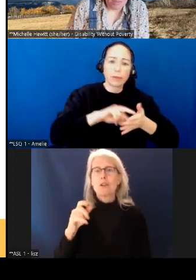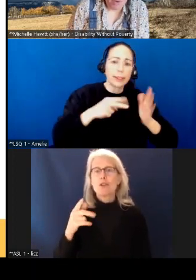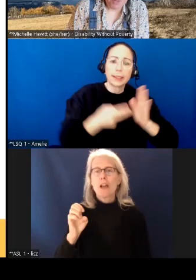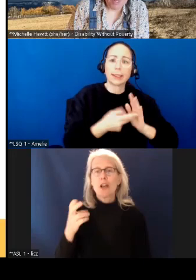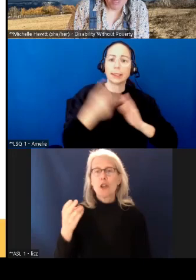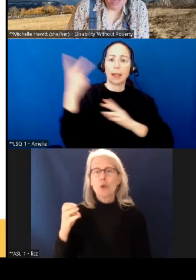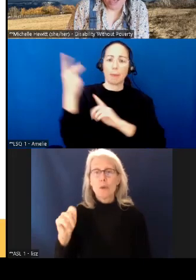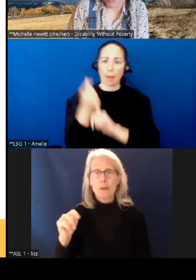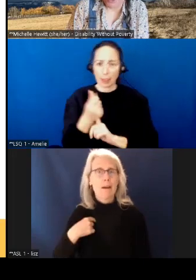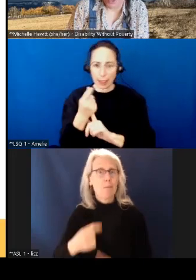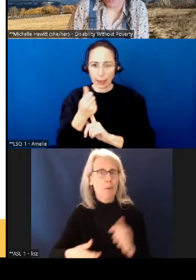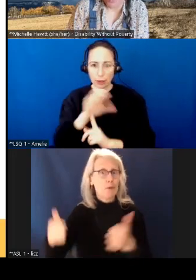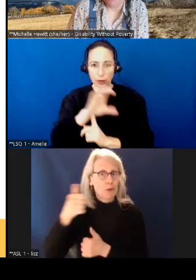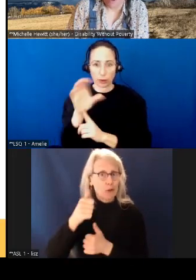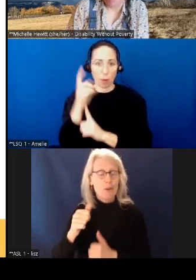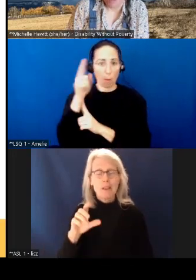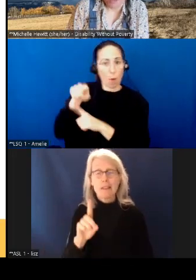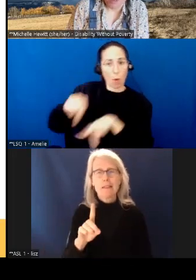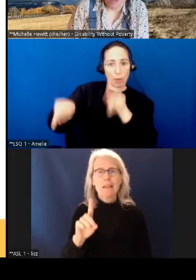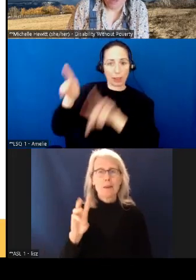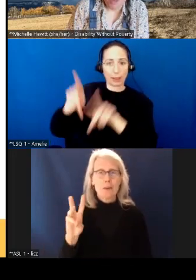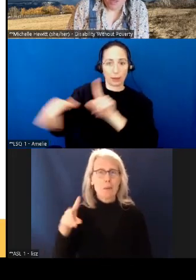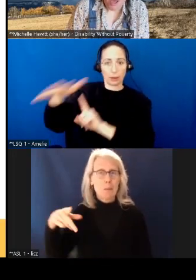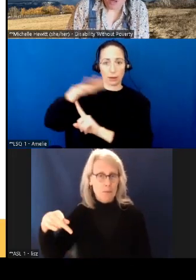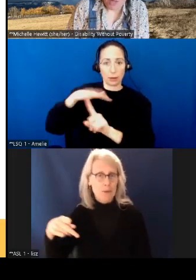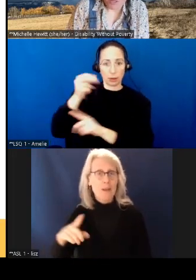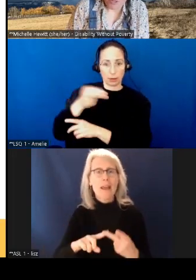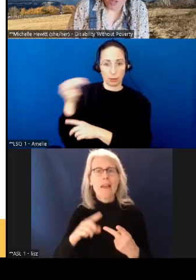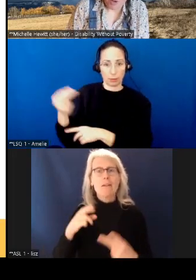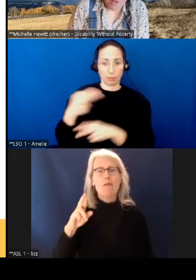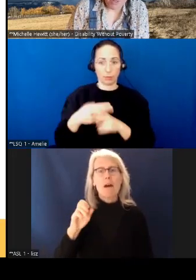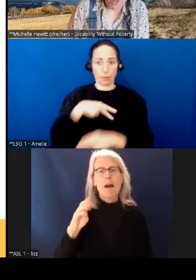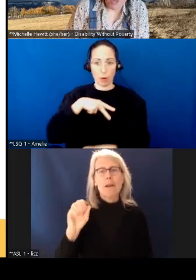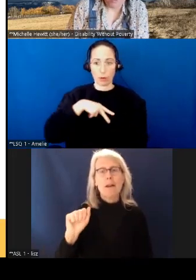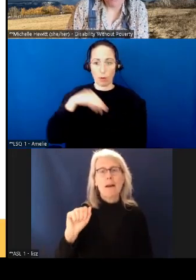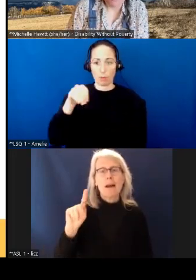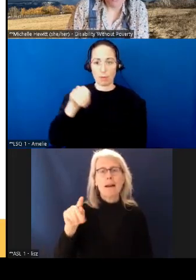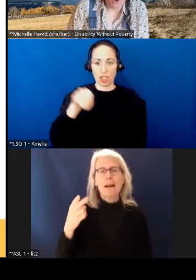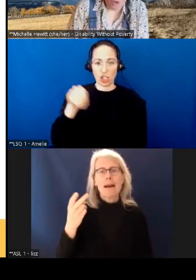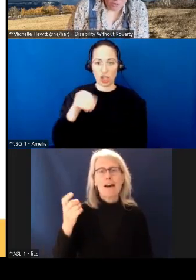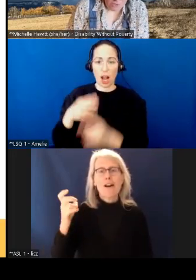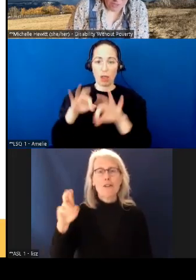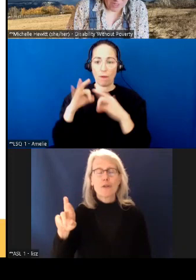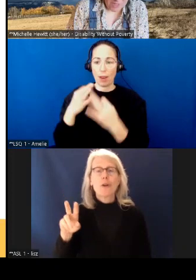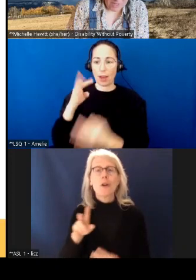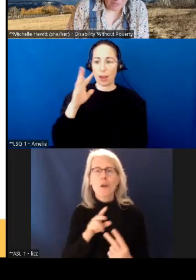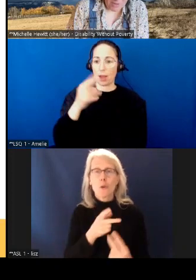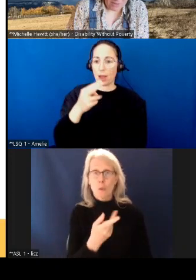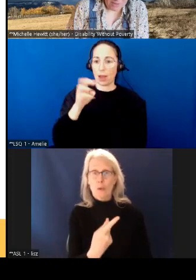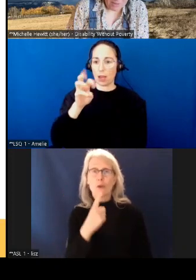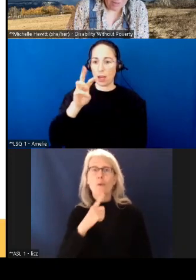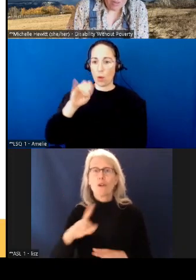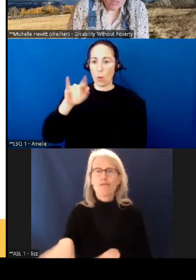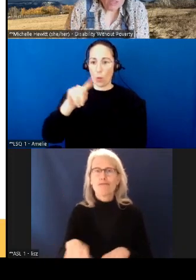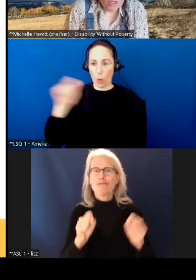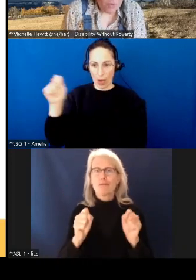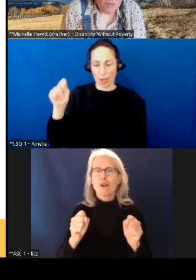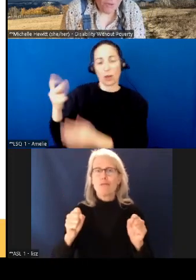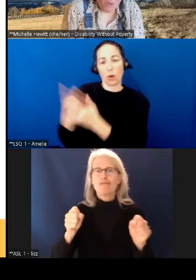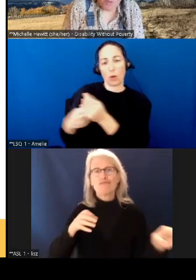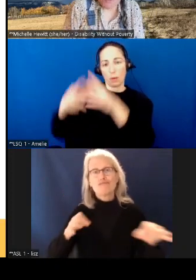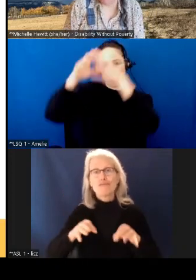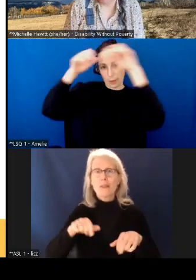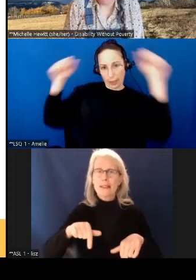canadienne pour les personnes en situation de handicap. Je m'appelle Michelle Hewitt. Je suis la coprésidente du mouvement et